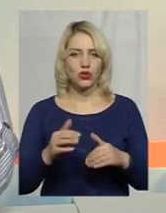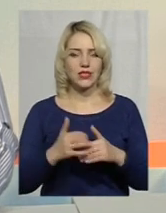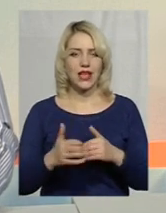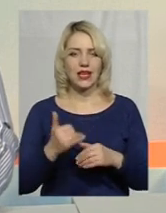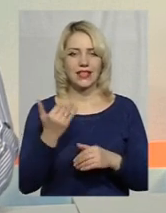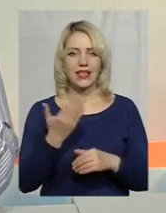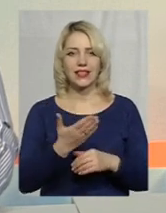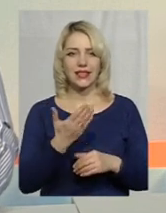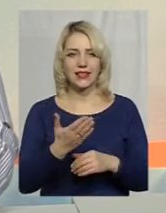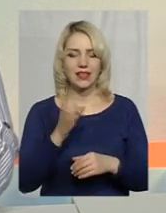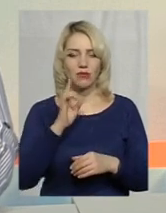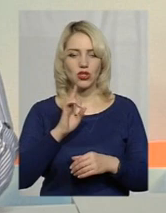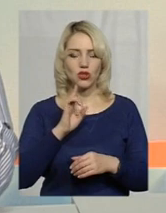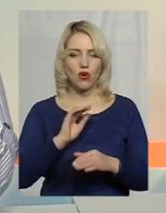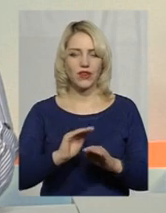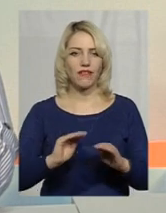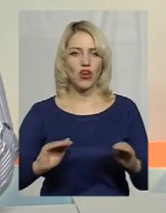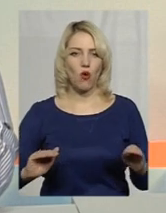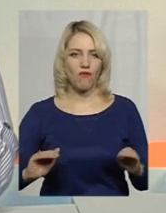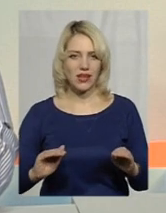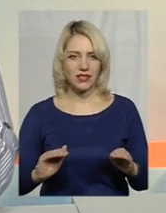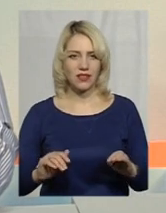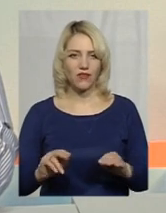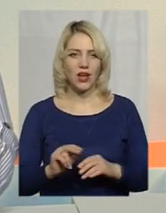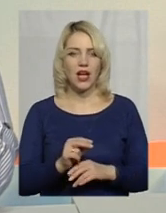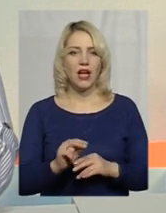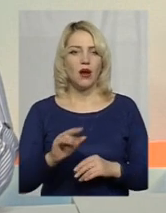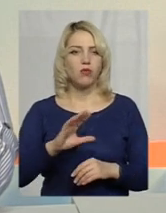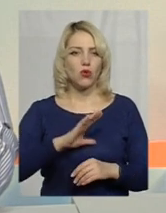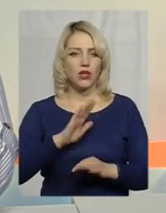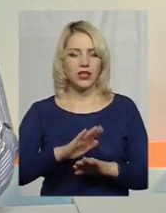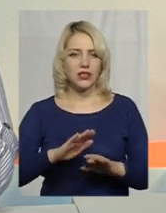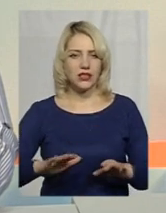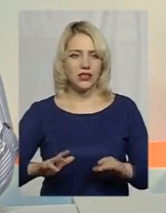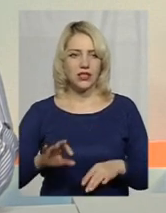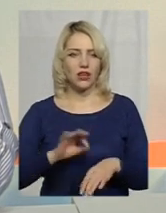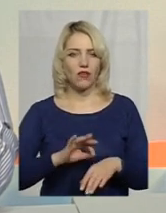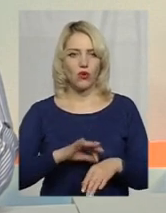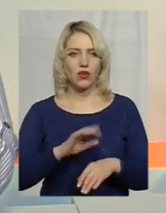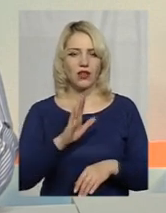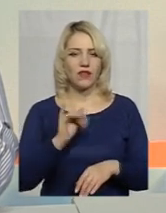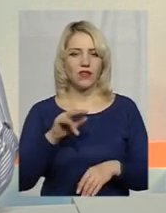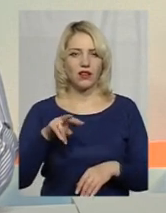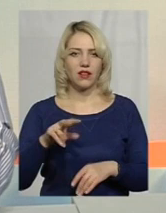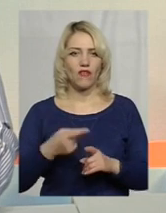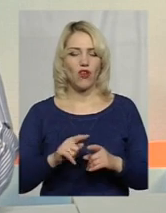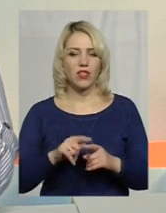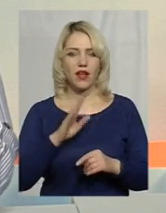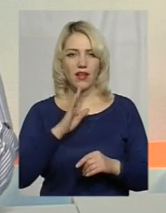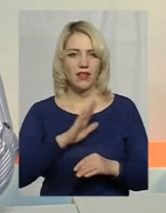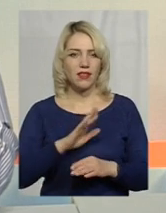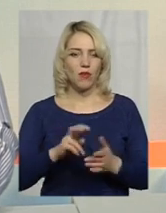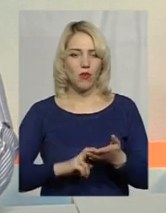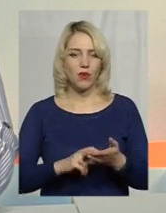її тимчасових вихованців були діти хворі на ВІЛ. Вона цього не побоялася.